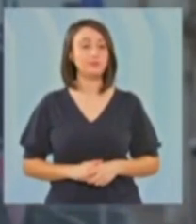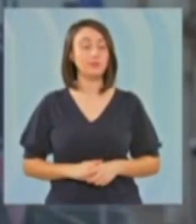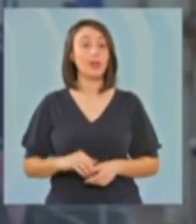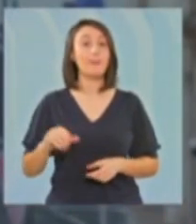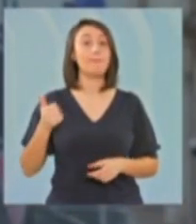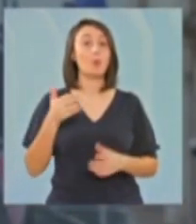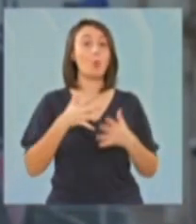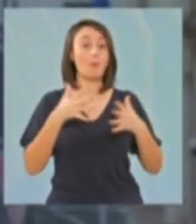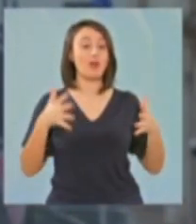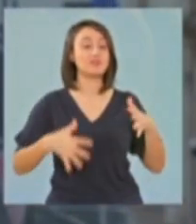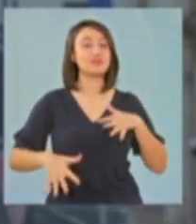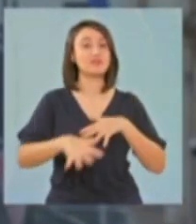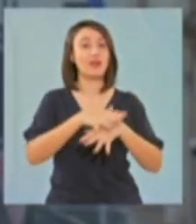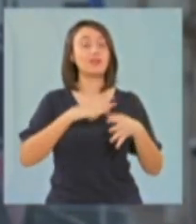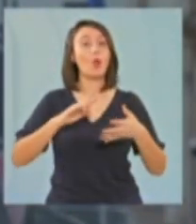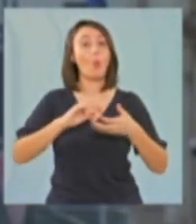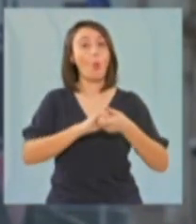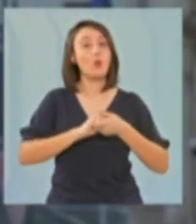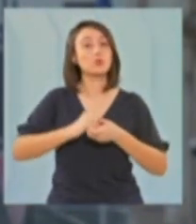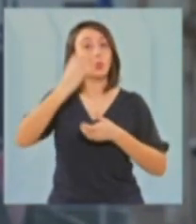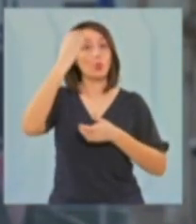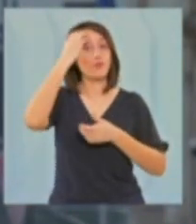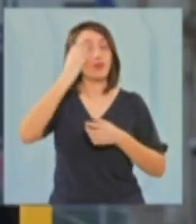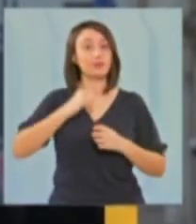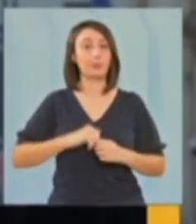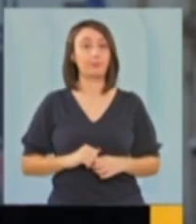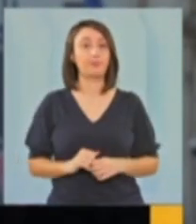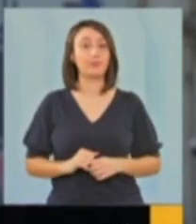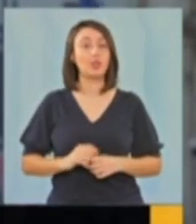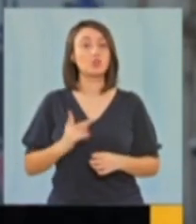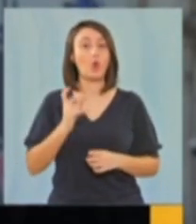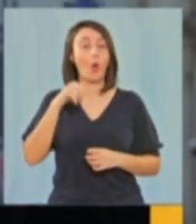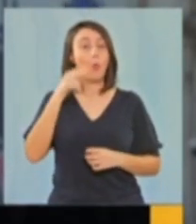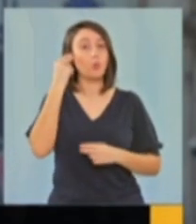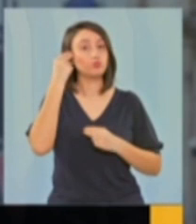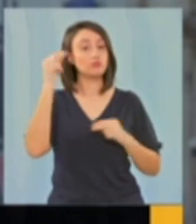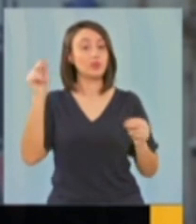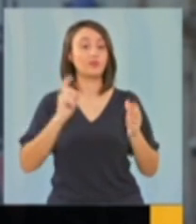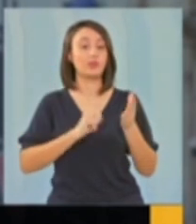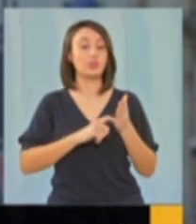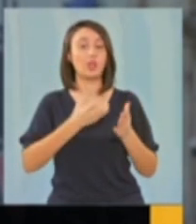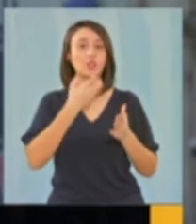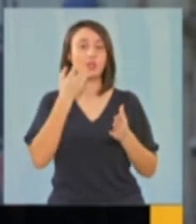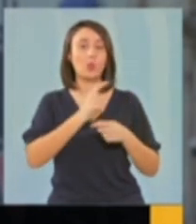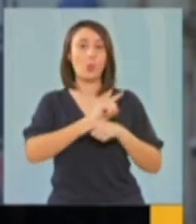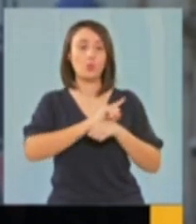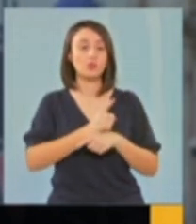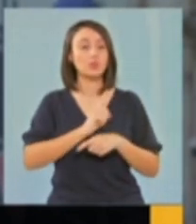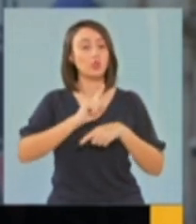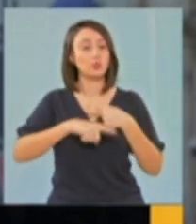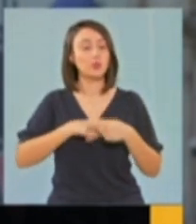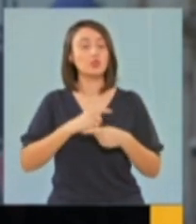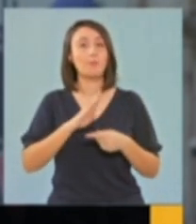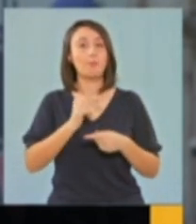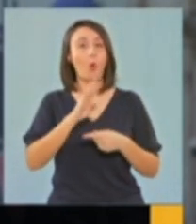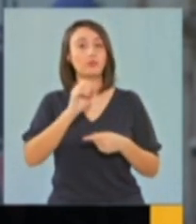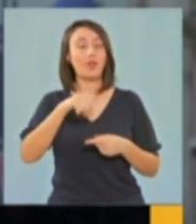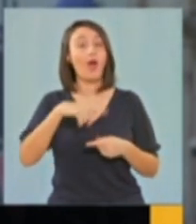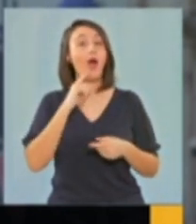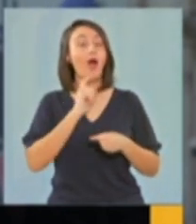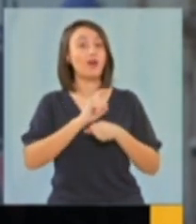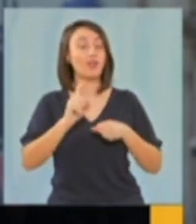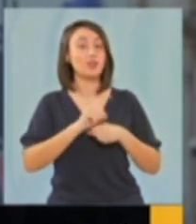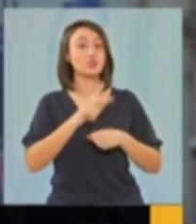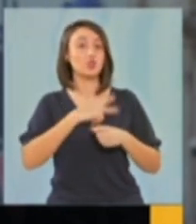Primul mare scandal din coaliția de guvernare PSD-PNL. Marcel Ciolacu a anunțat că va cere o ședință de urgență după ce Rares Bogdani i